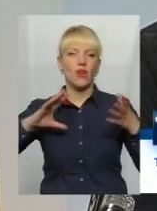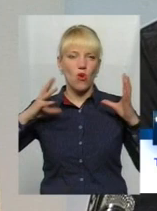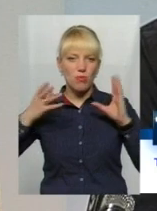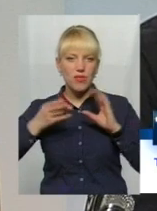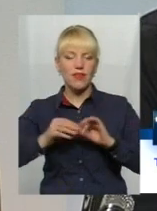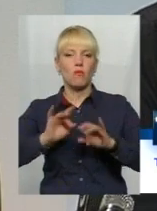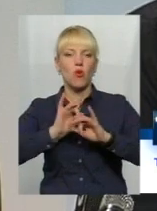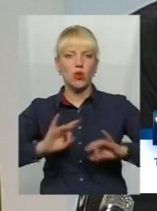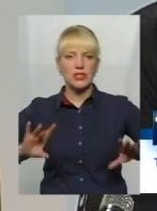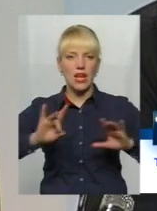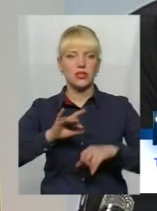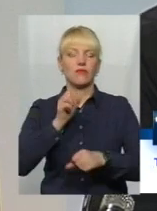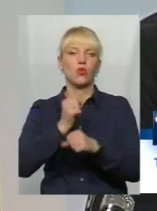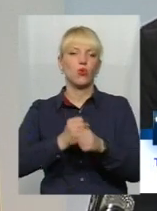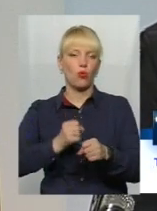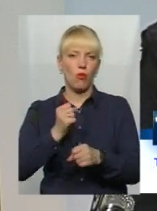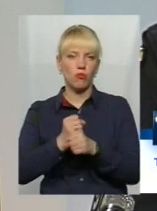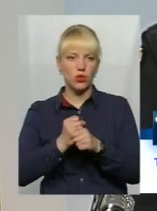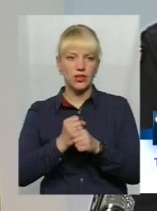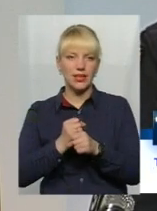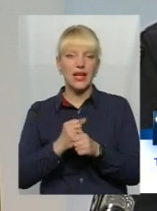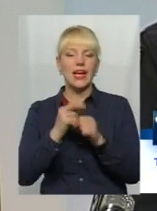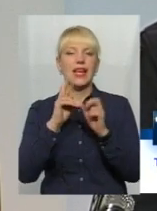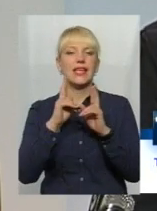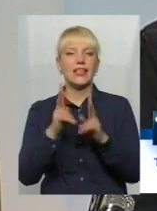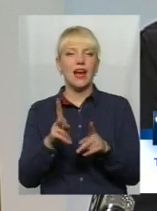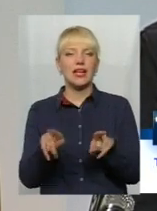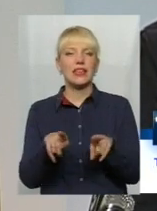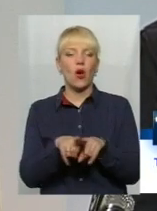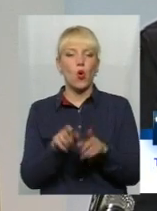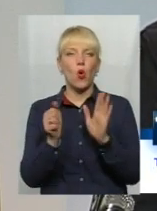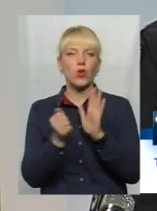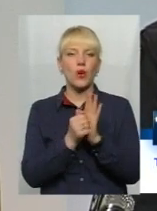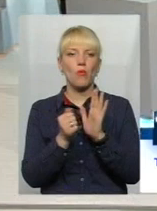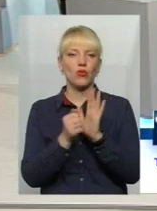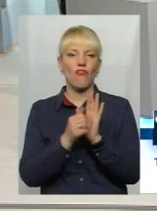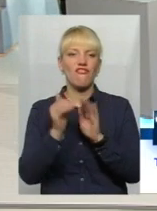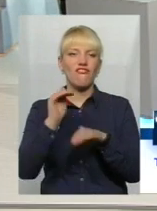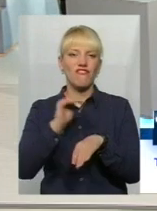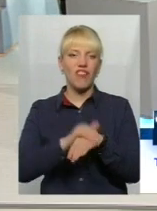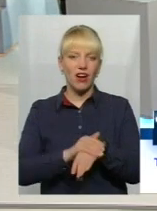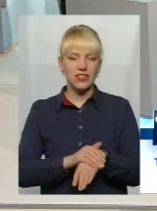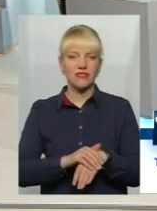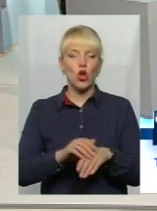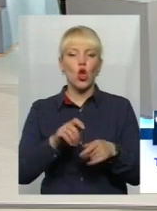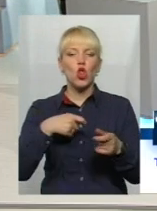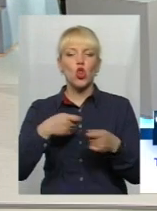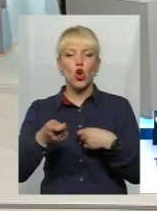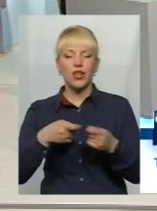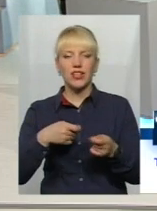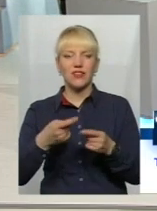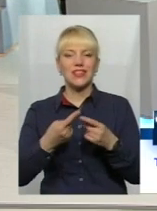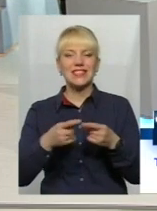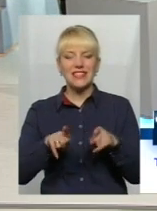роз'яснення роботи. І як такого документування фактів здійснення торгівлі саме цієї